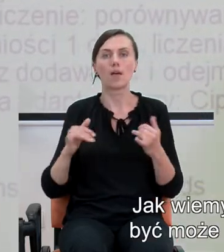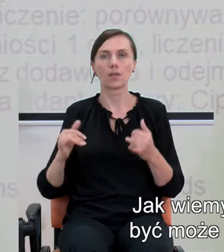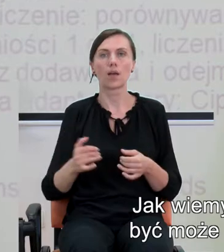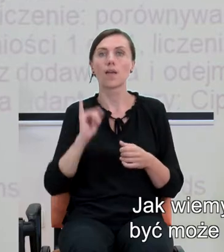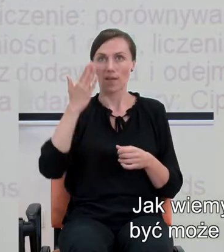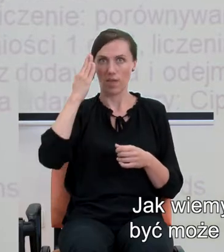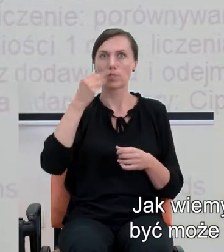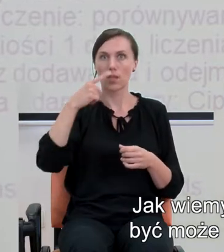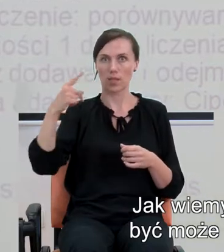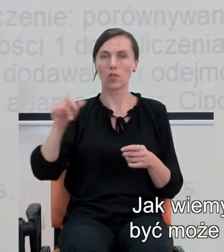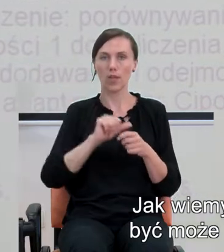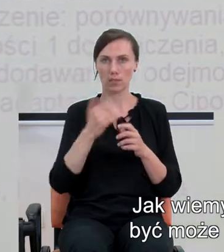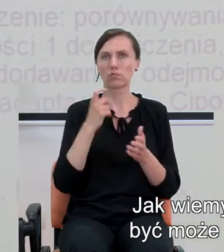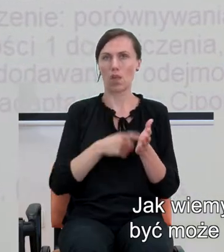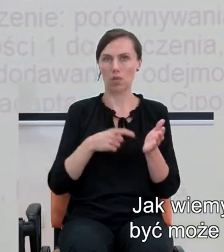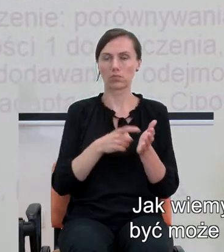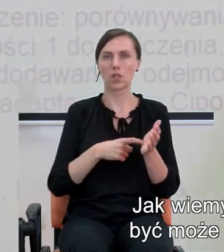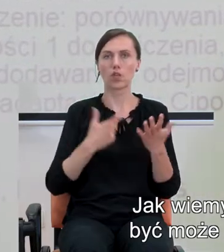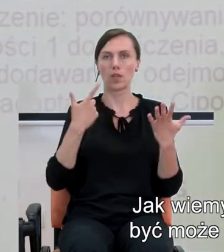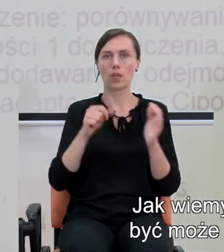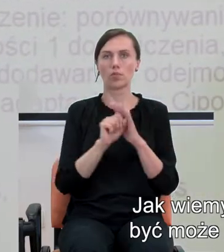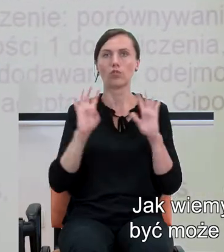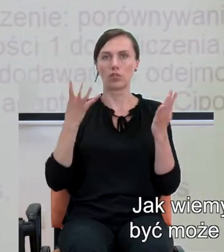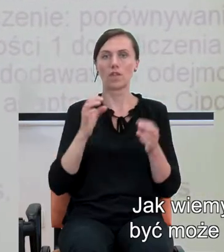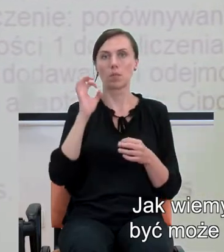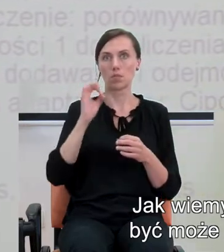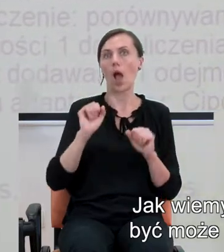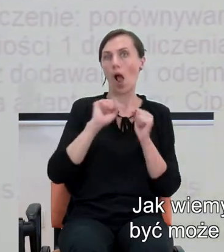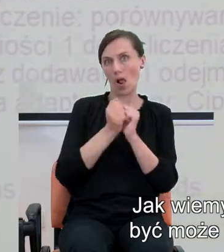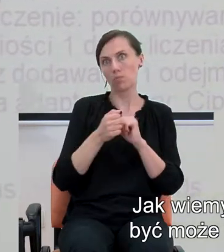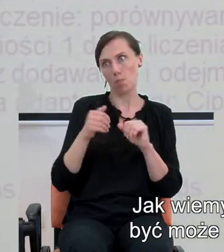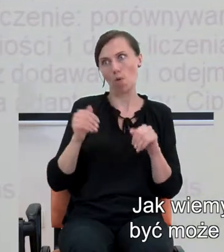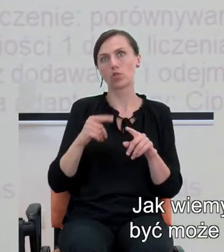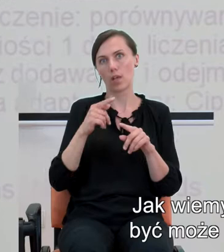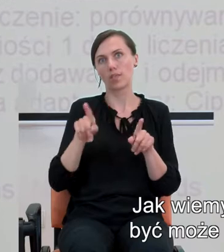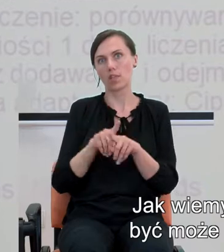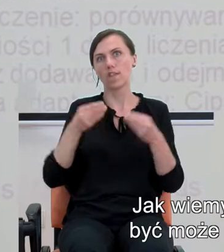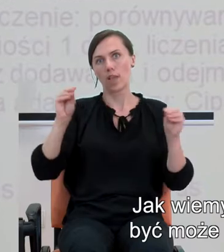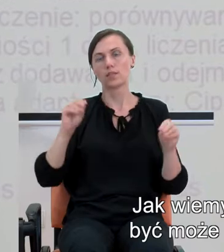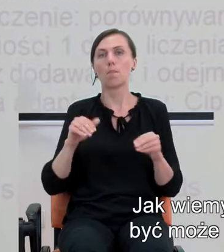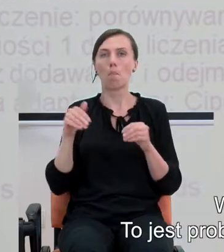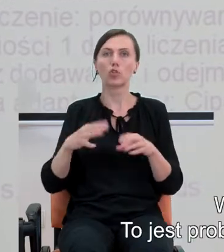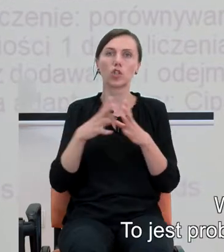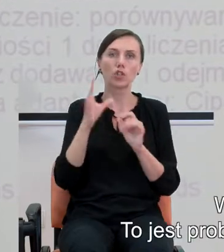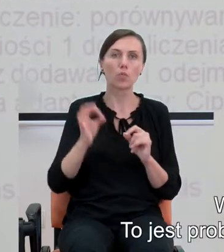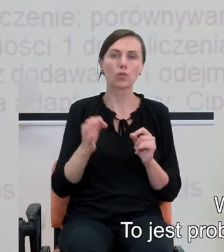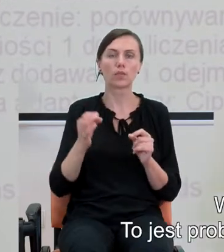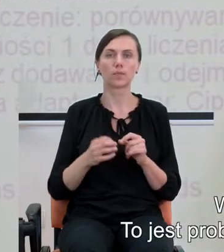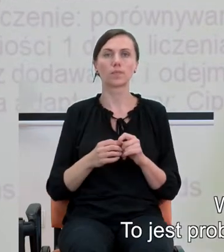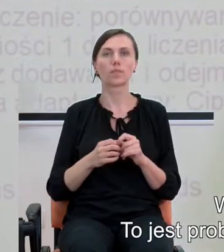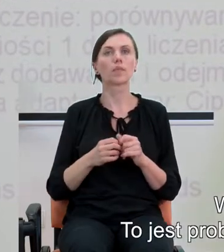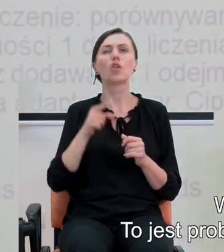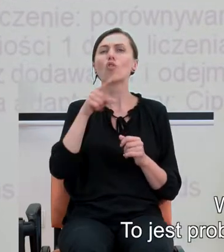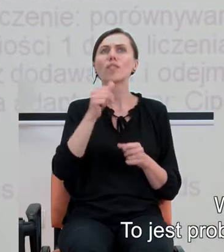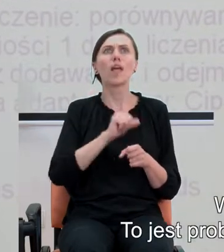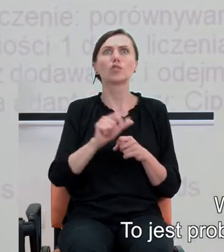dyskalkulia jest częsta, 7 do 9%, być może nawet więcej, być może co dziesiąta osoba, więc to nie